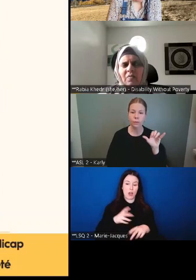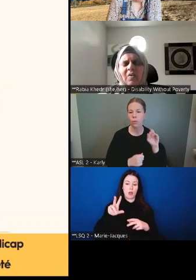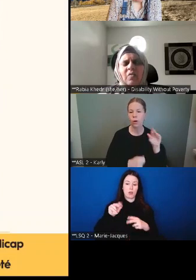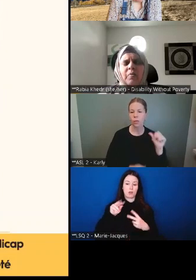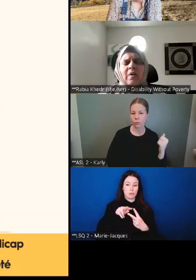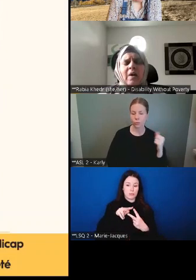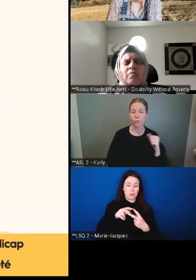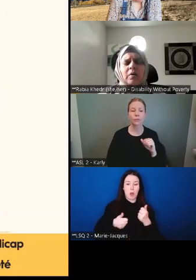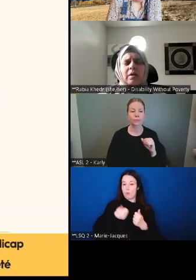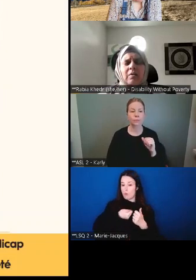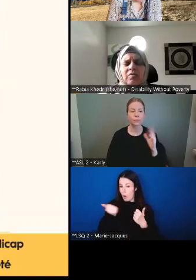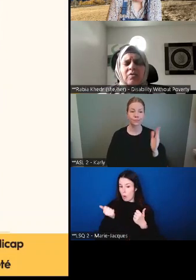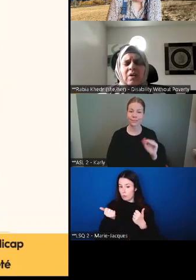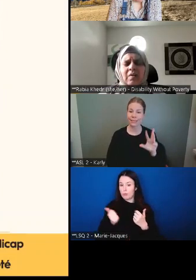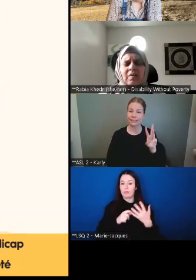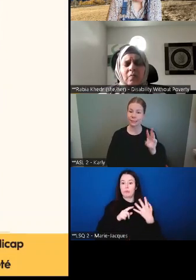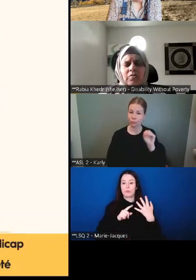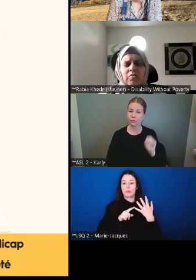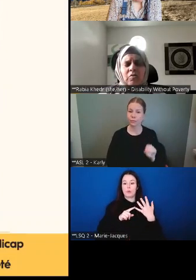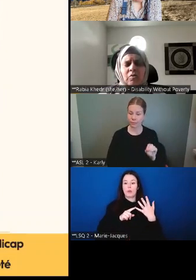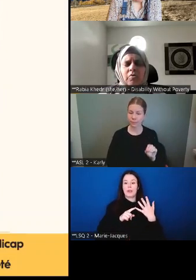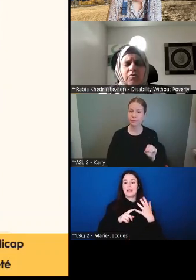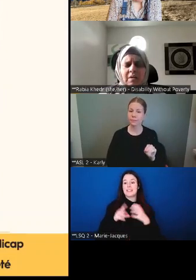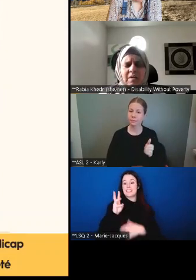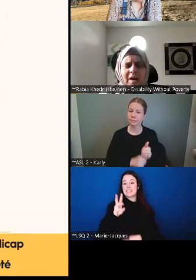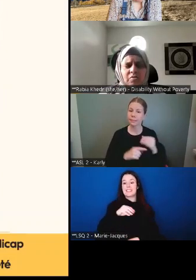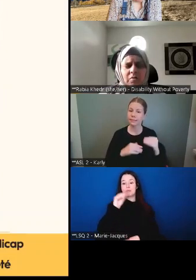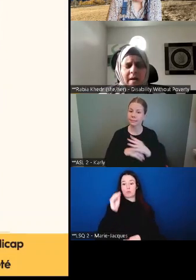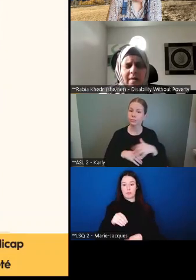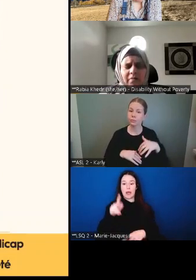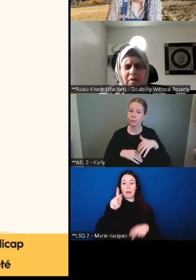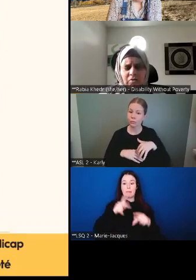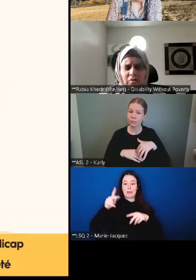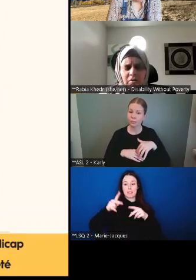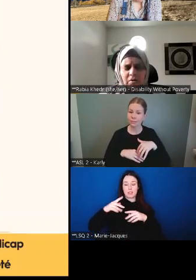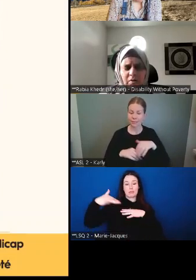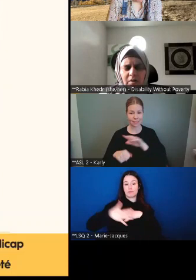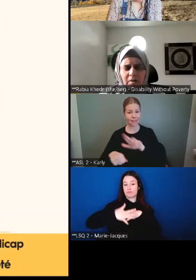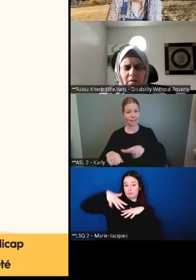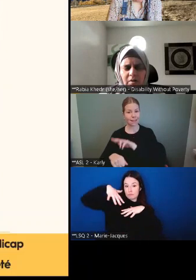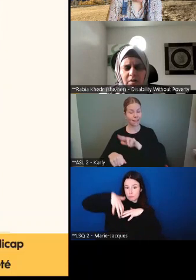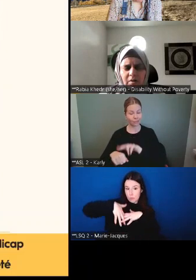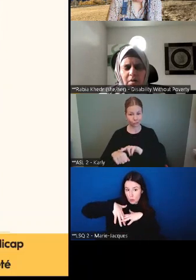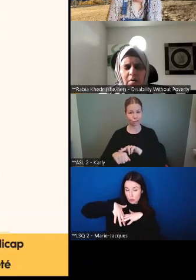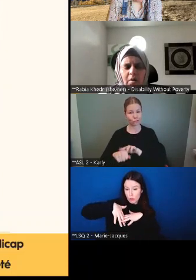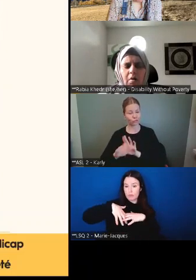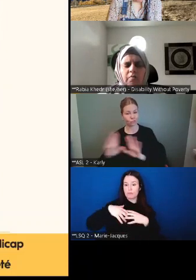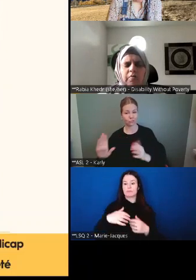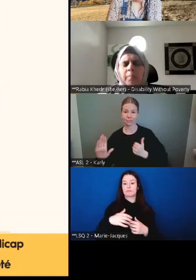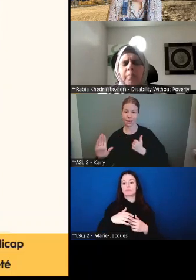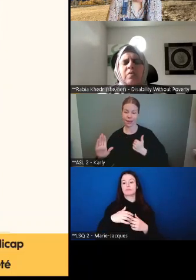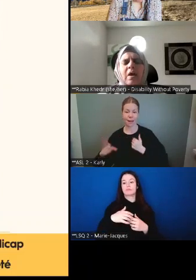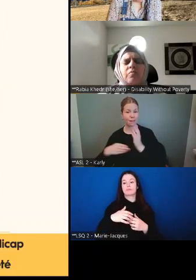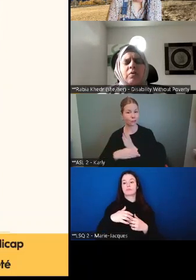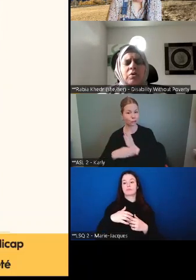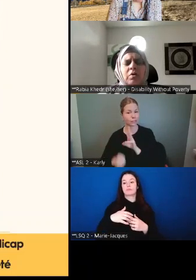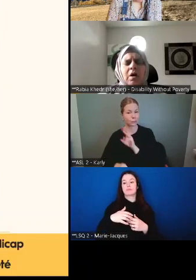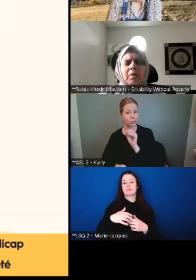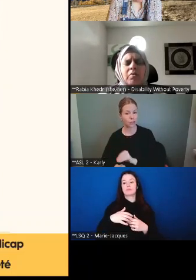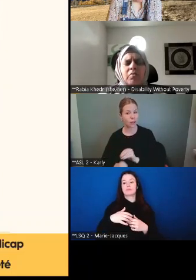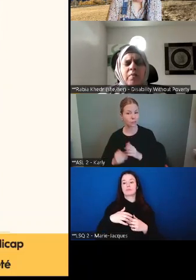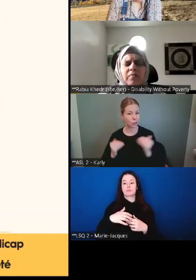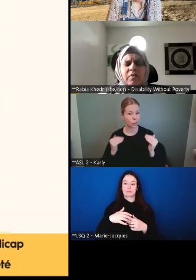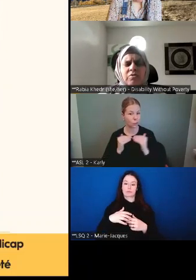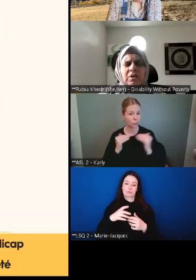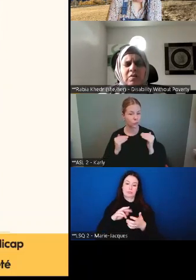autres. 6 % étaient des personnes autochtones qui se rapprochent de la moyenne